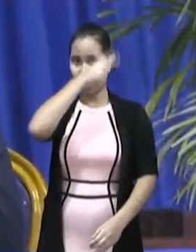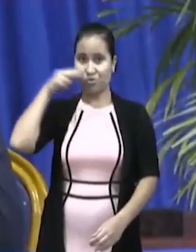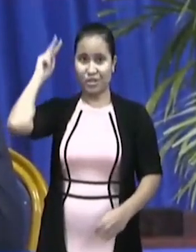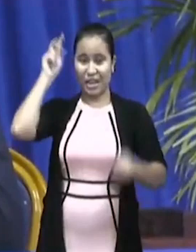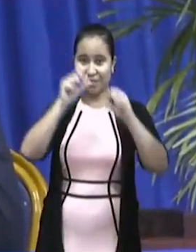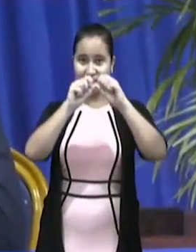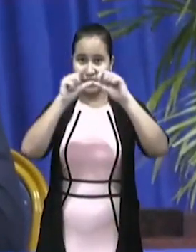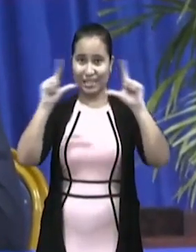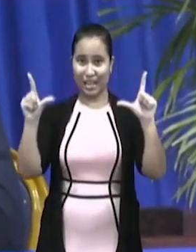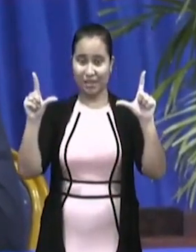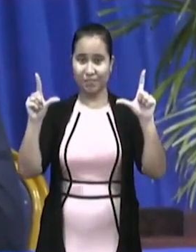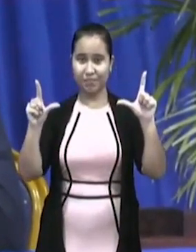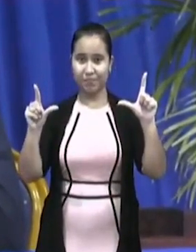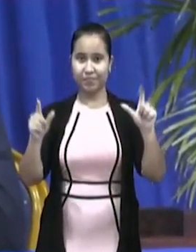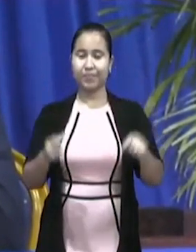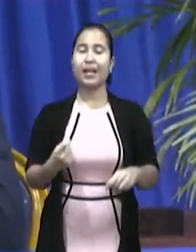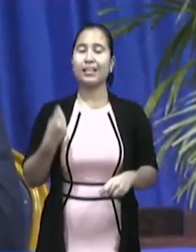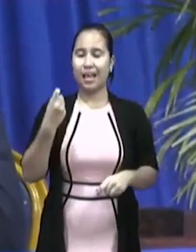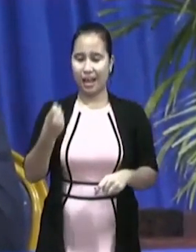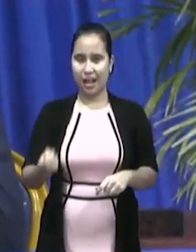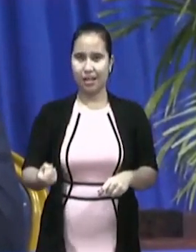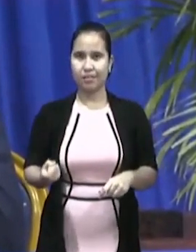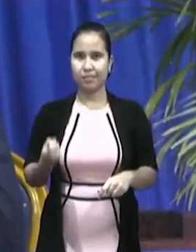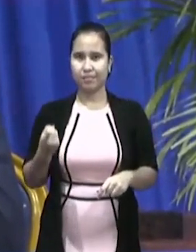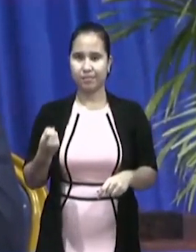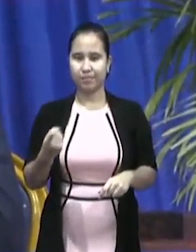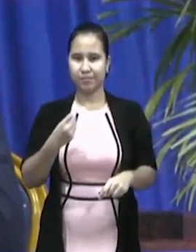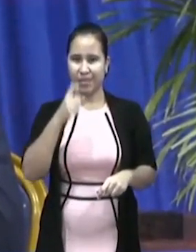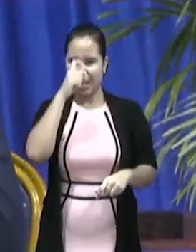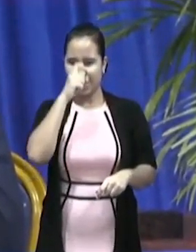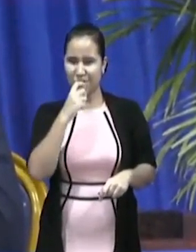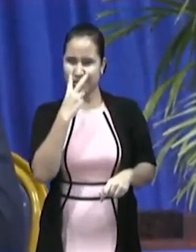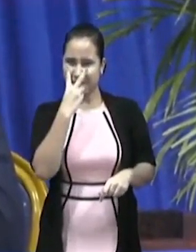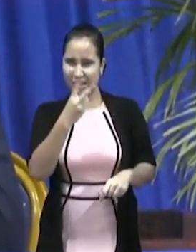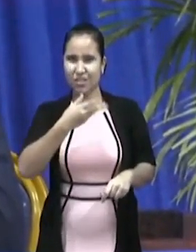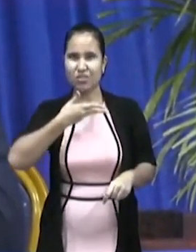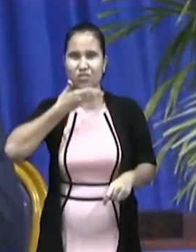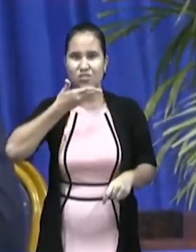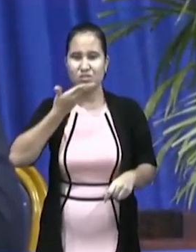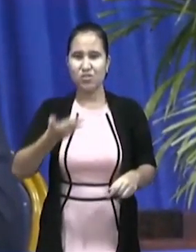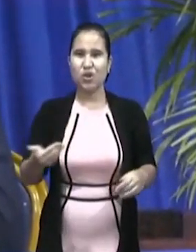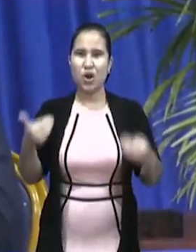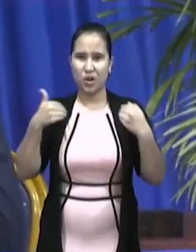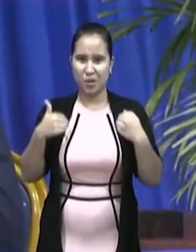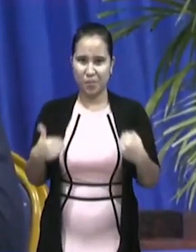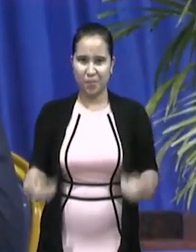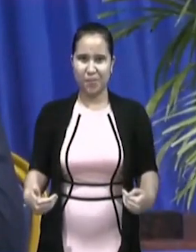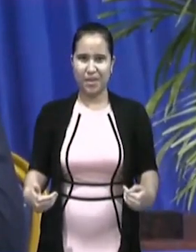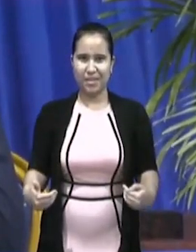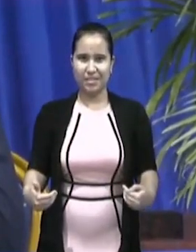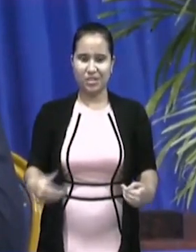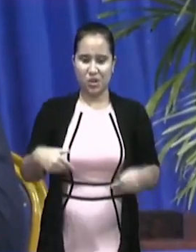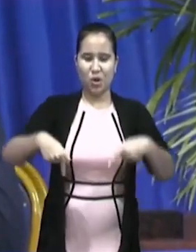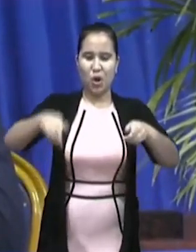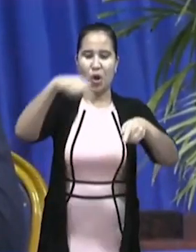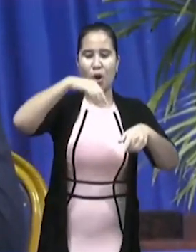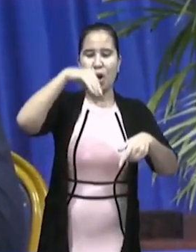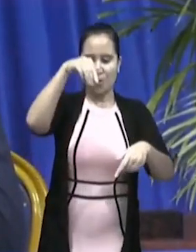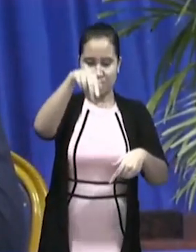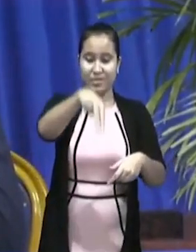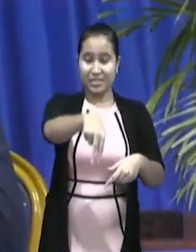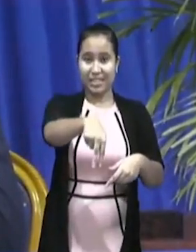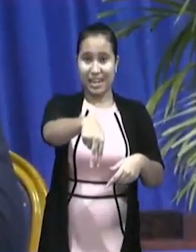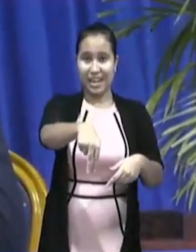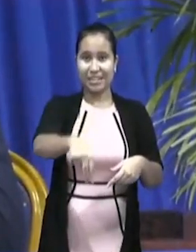We hebben een beeld de jong wang die tapastratie heeft hier feest, na een aparte